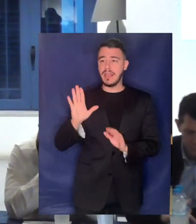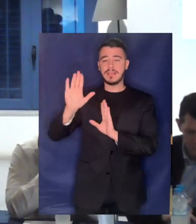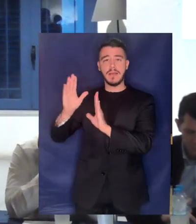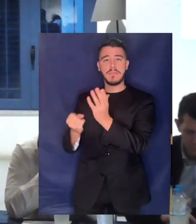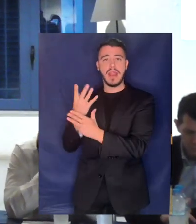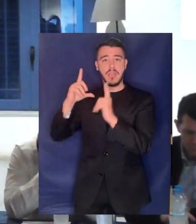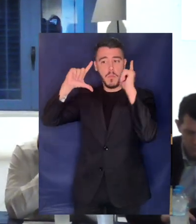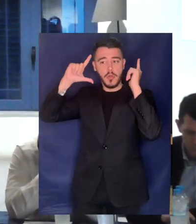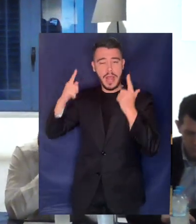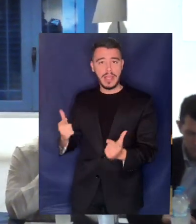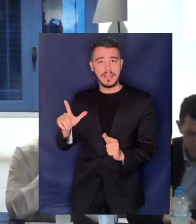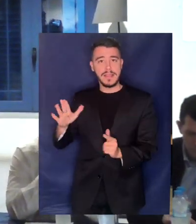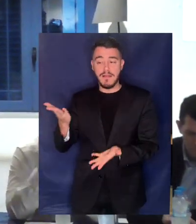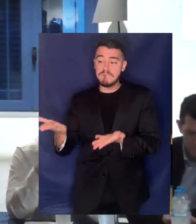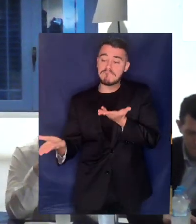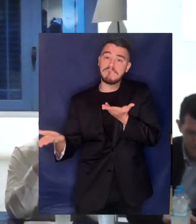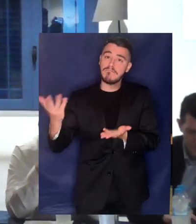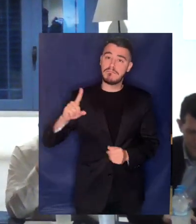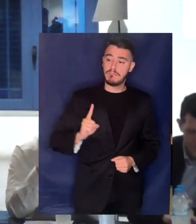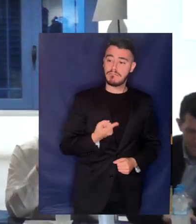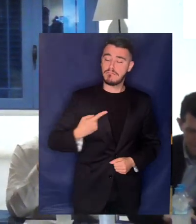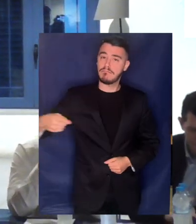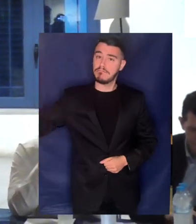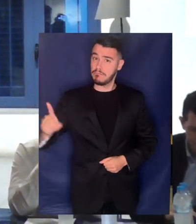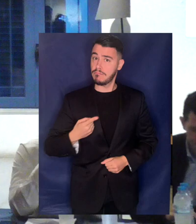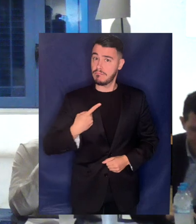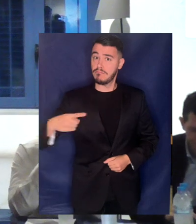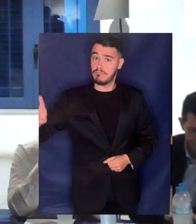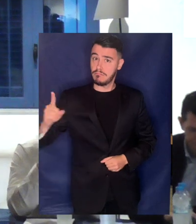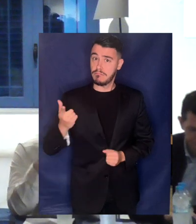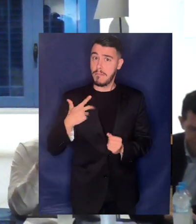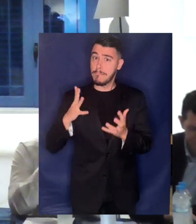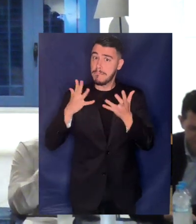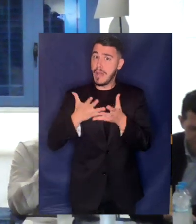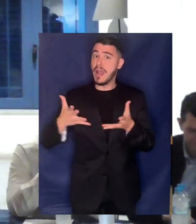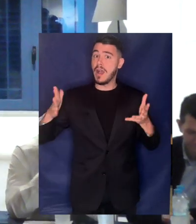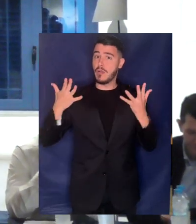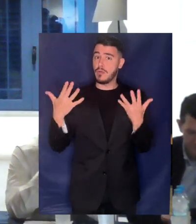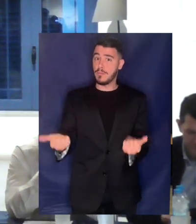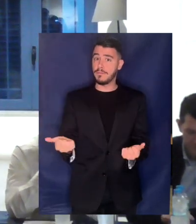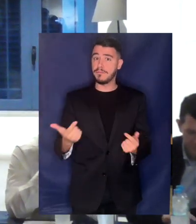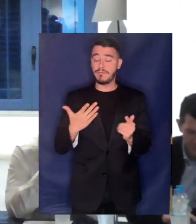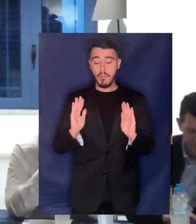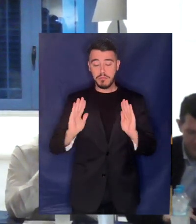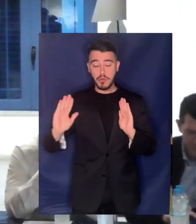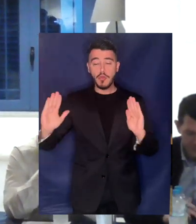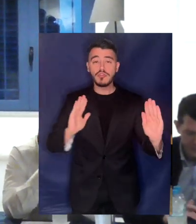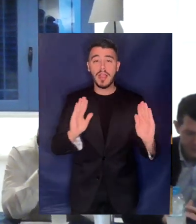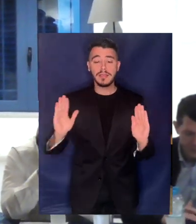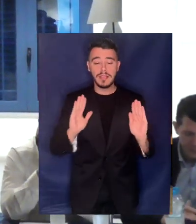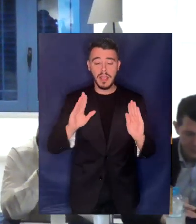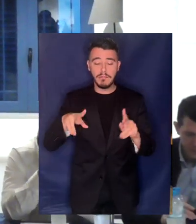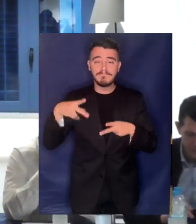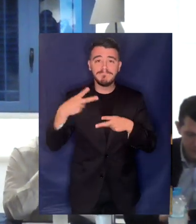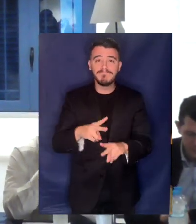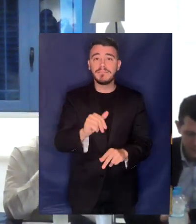συζήτηση που έχει βαρύ, βαθύ αξιακό πρόσημο. Η προστασία του δημόσιου χαρακτήρα των